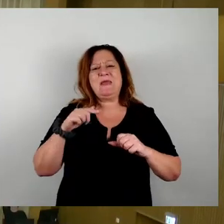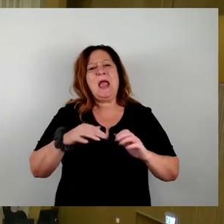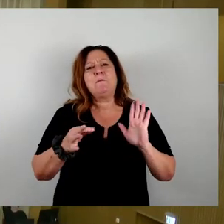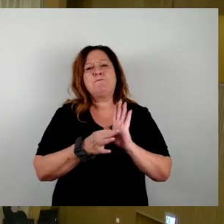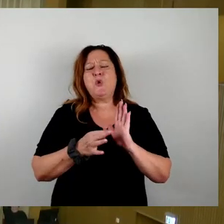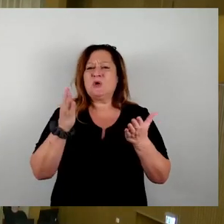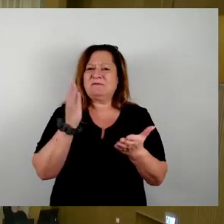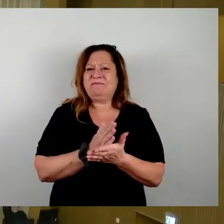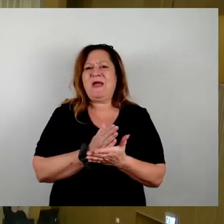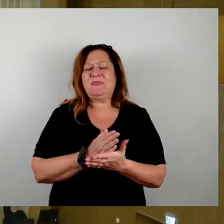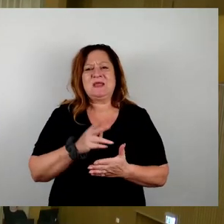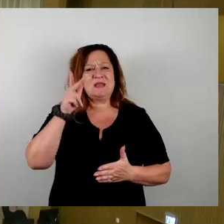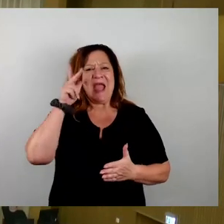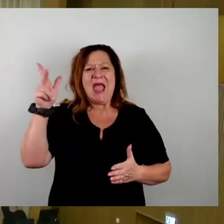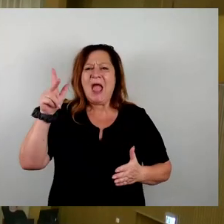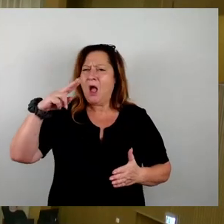Wort.